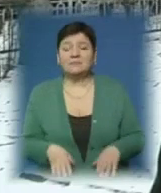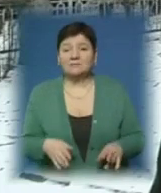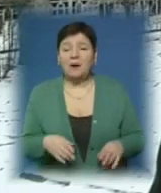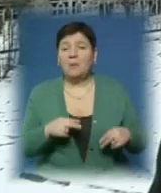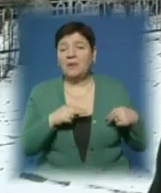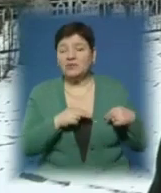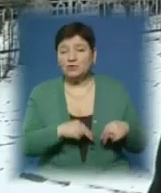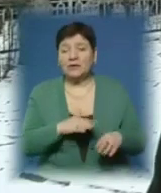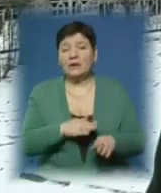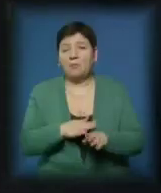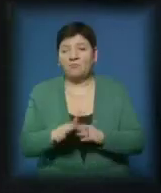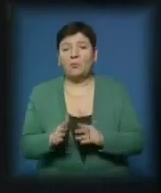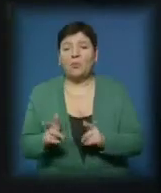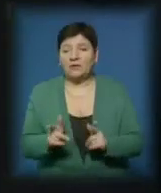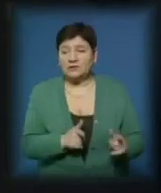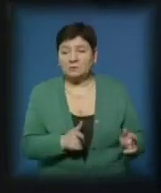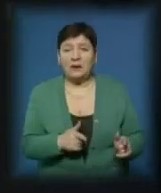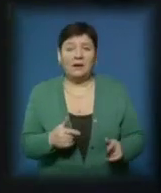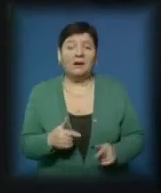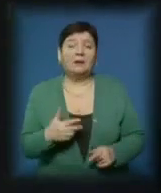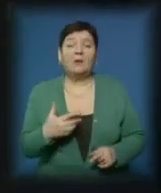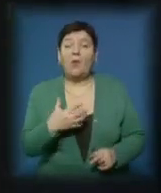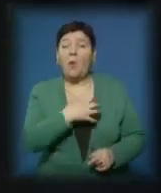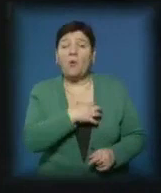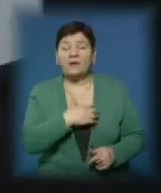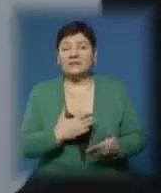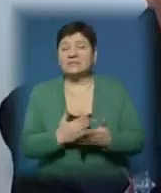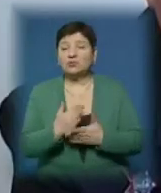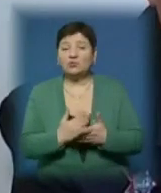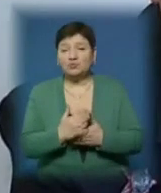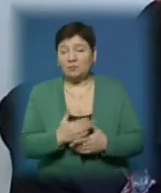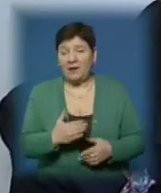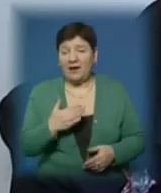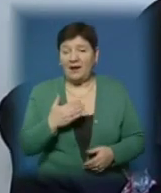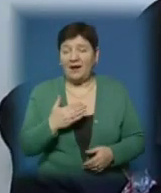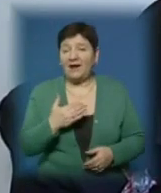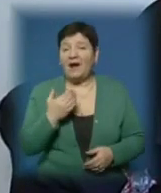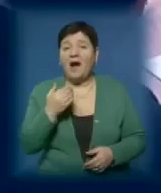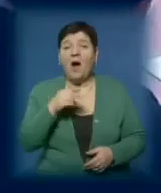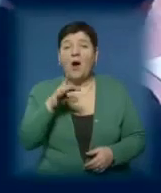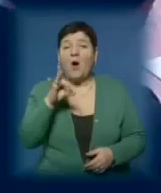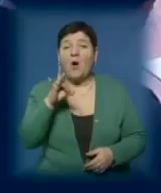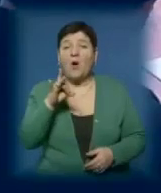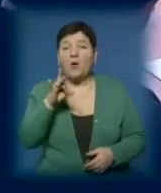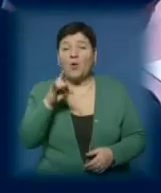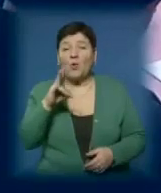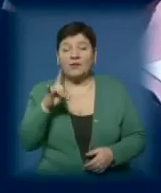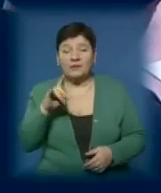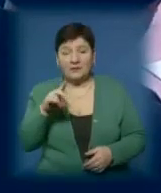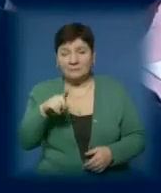працює на повному режимі. Це орден зв'язки, це орден за службу родні 30 степенів, а це український. Це